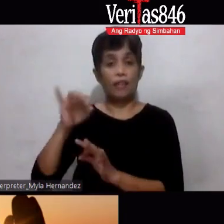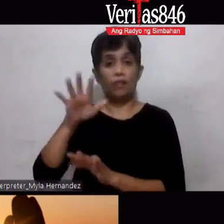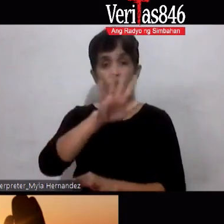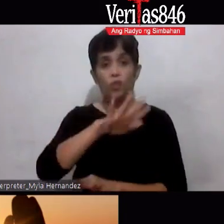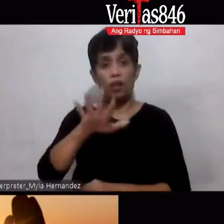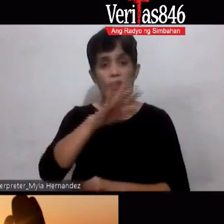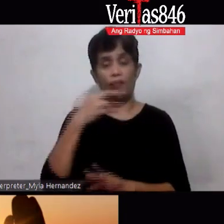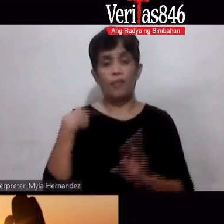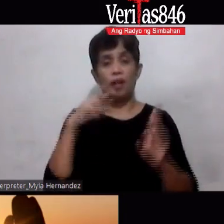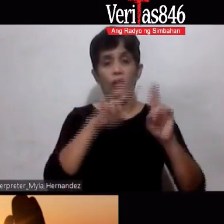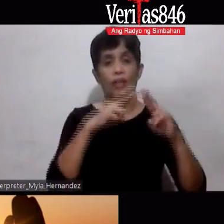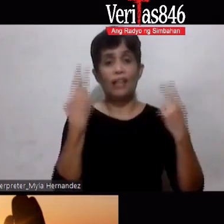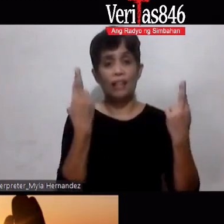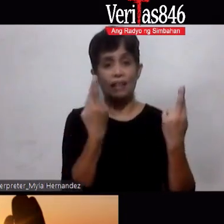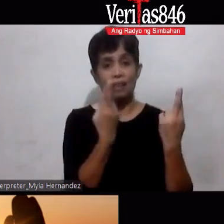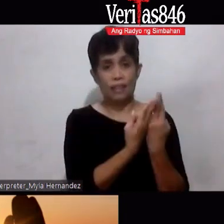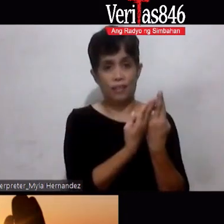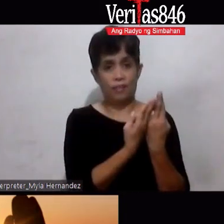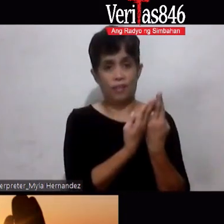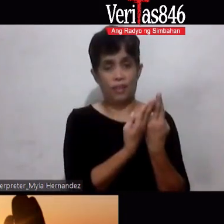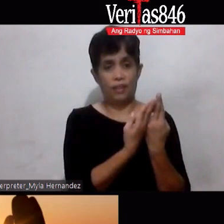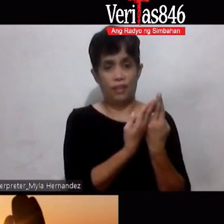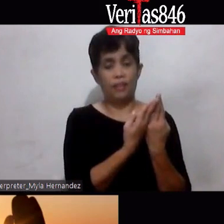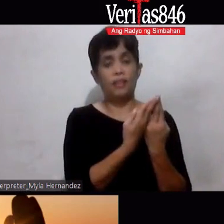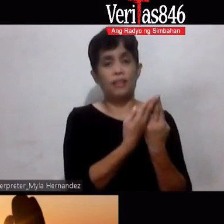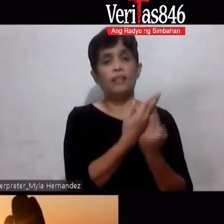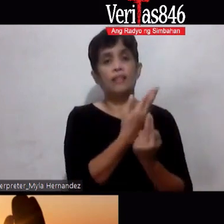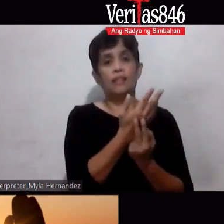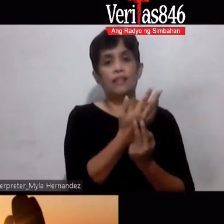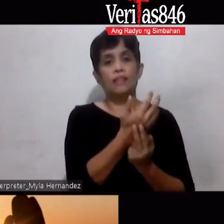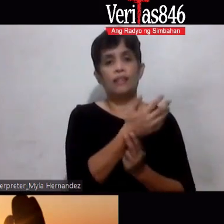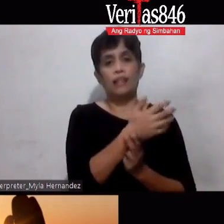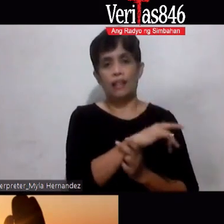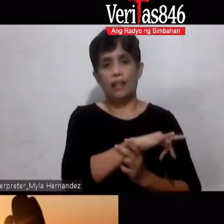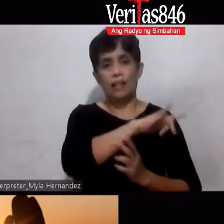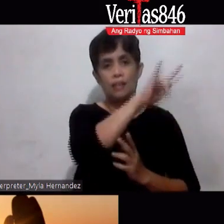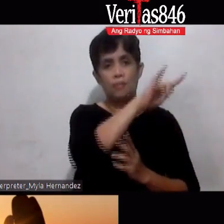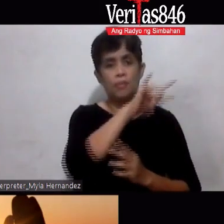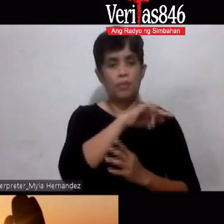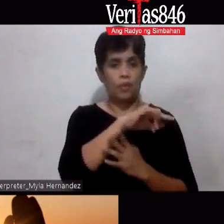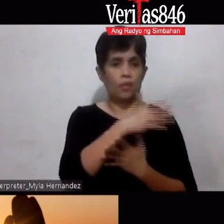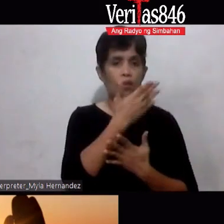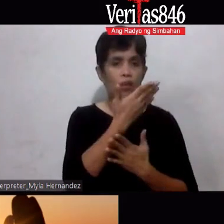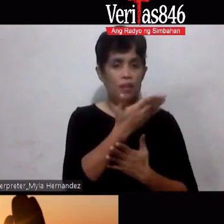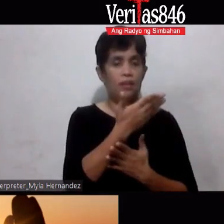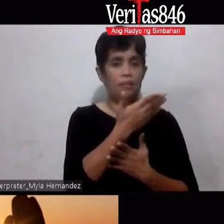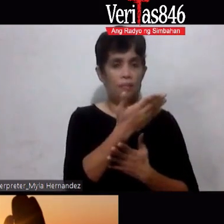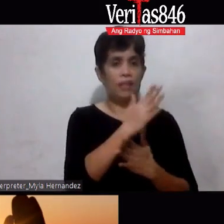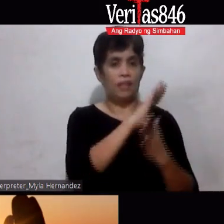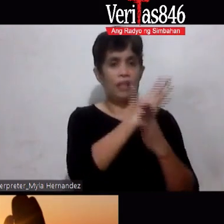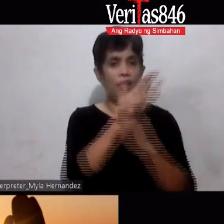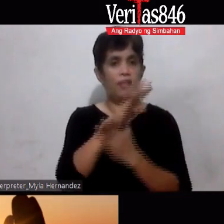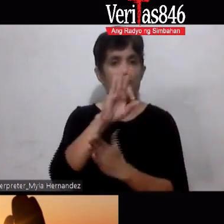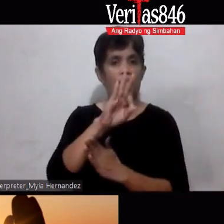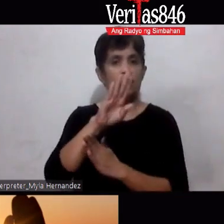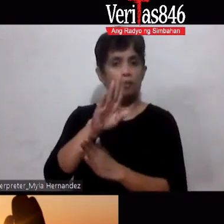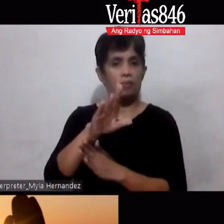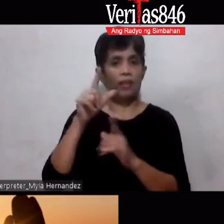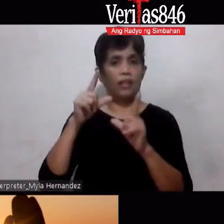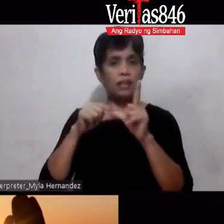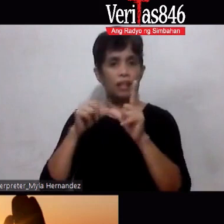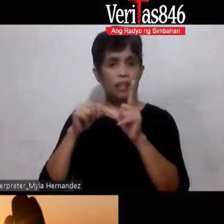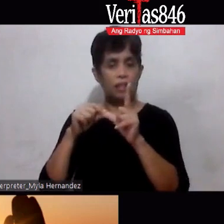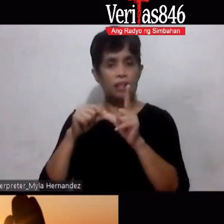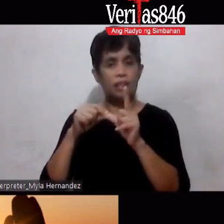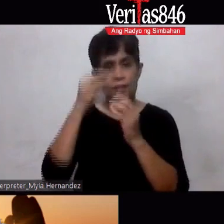-anak Sa ibang bansa Okay Pakishare naman Ang aming Facebook link Okay Paalam naman yung Mga nasa